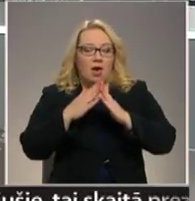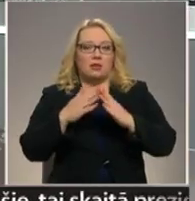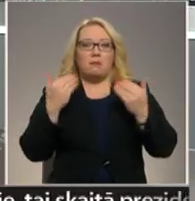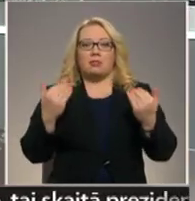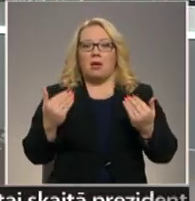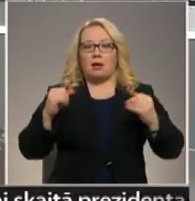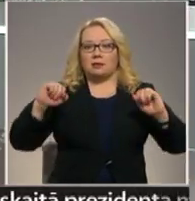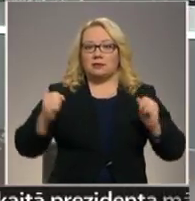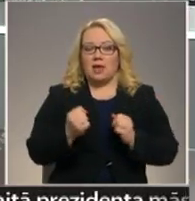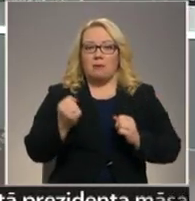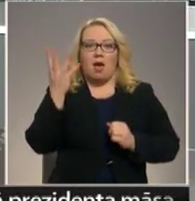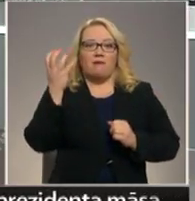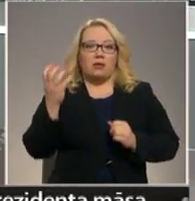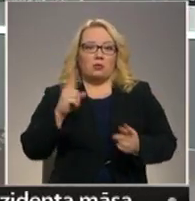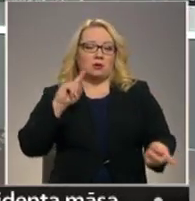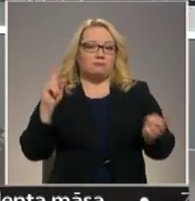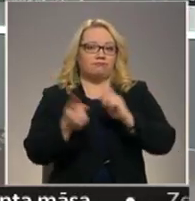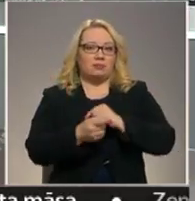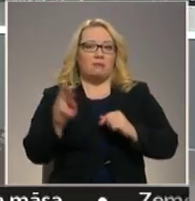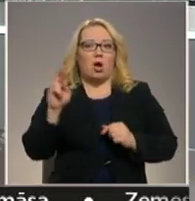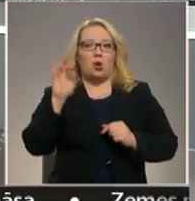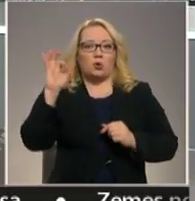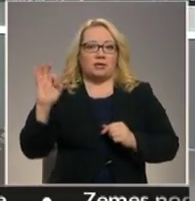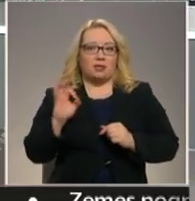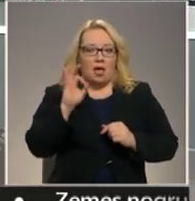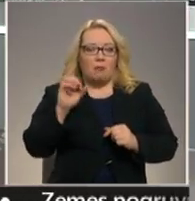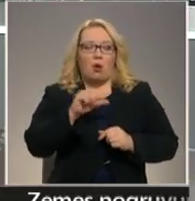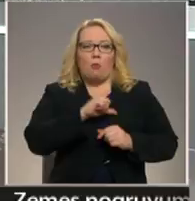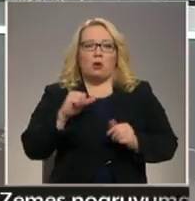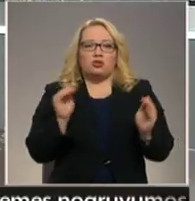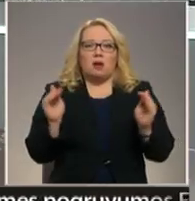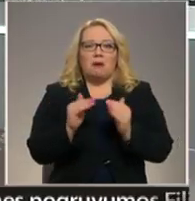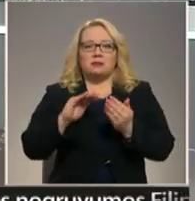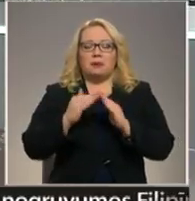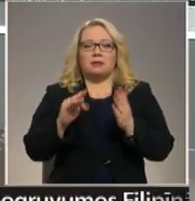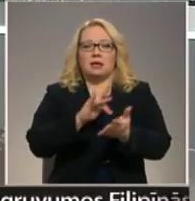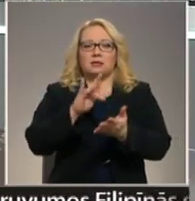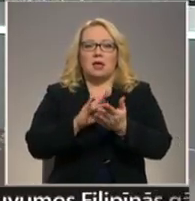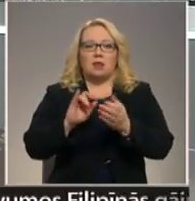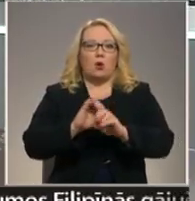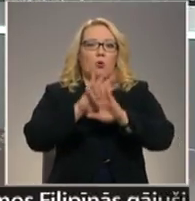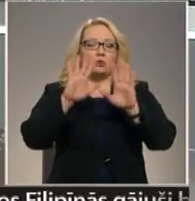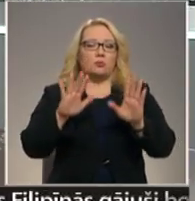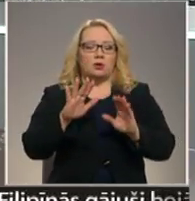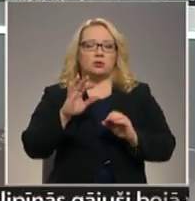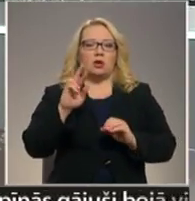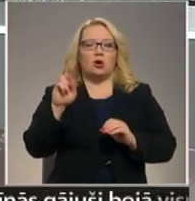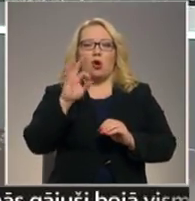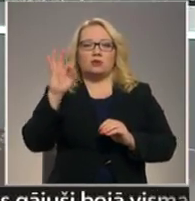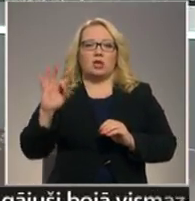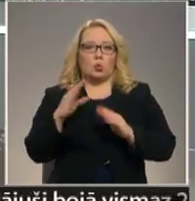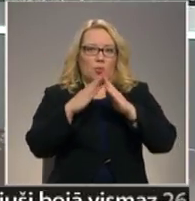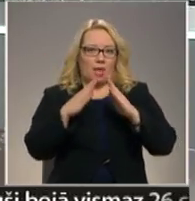bet tagad ziemā vīnogas pārtapušas par rozīnēm un pašā mazpilsētas centrā uzbūrts rozīņu namiņš.